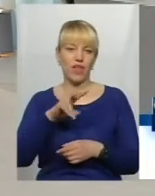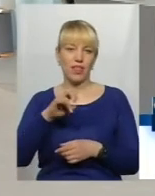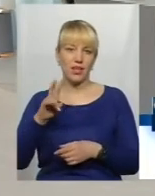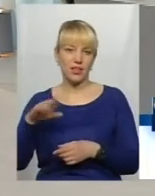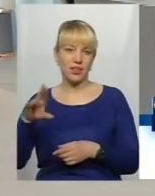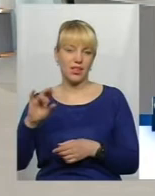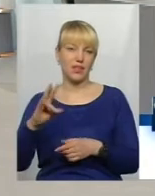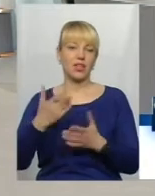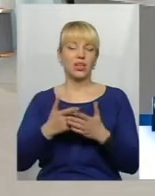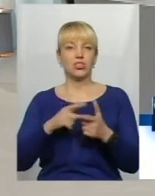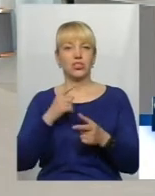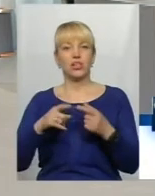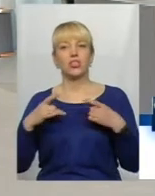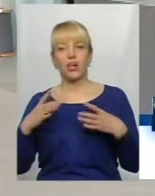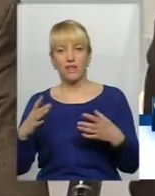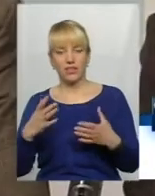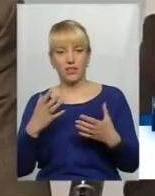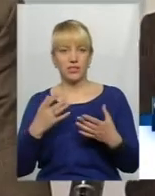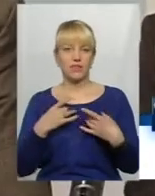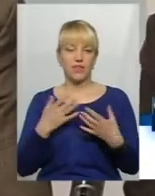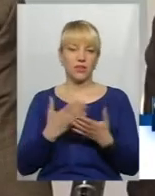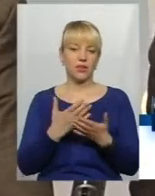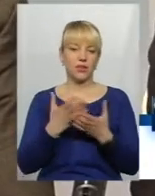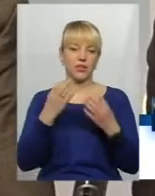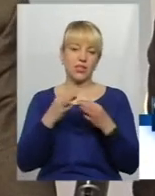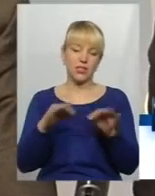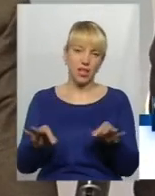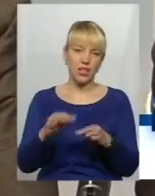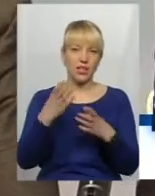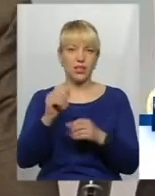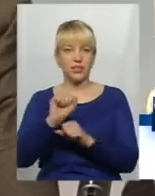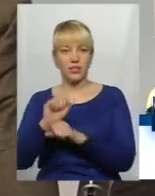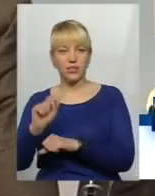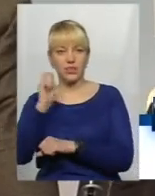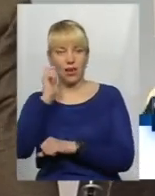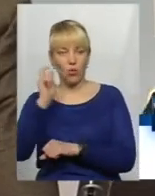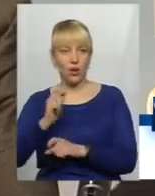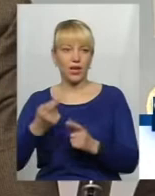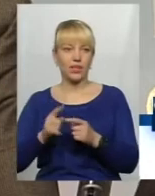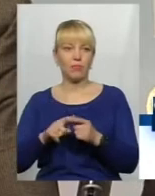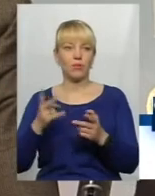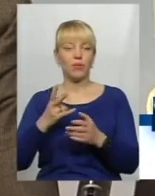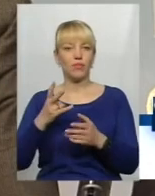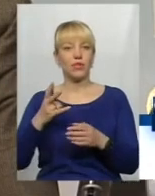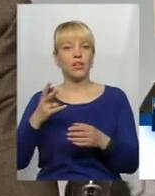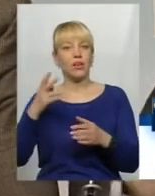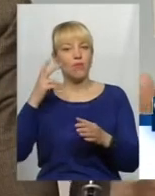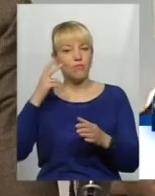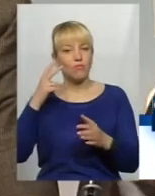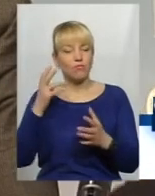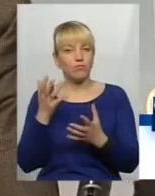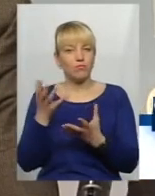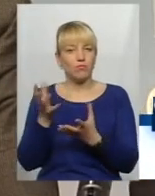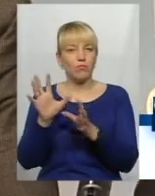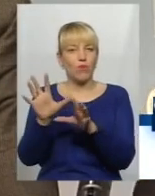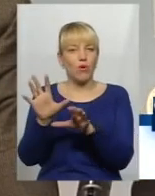свято, День Незалежності, День Захисника України. Ми повинні пройнятися ось тією